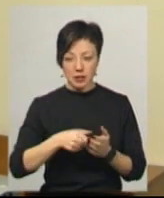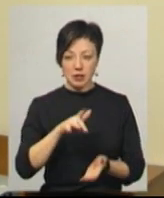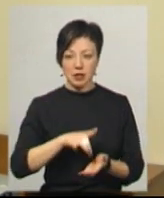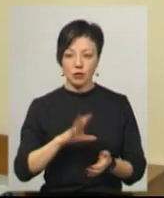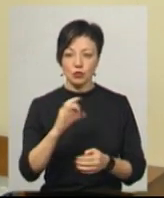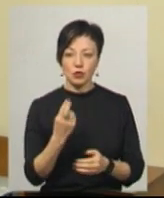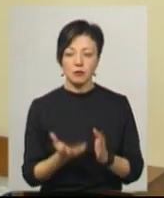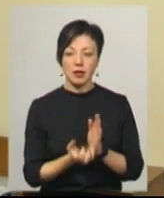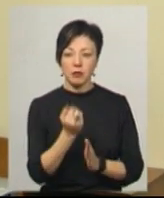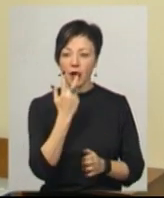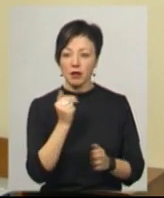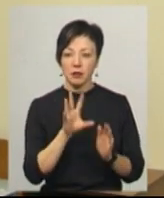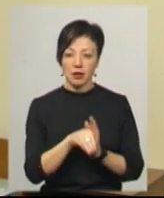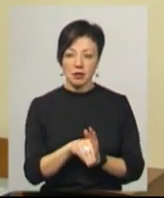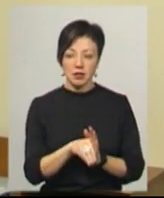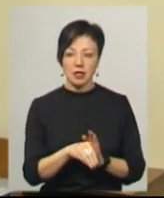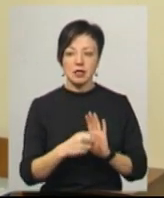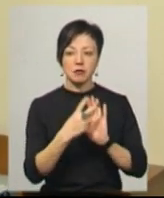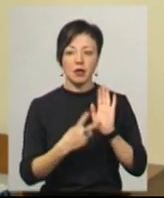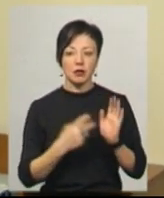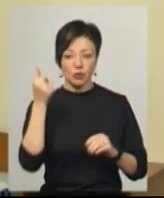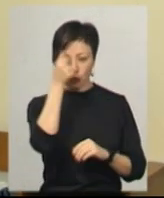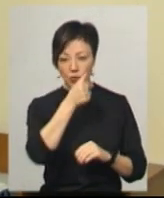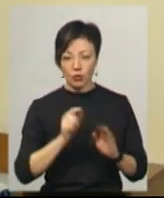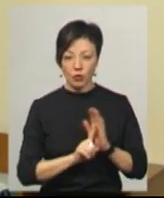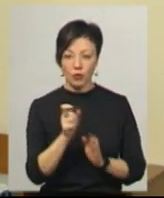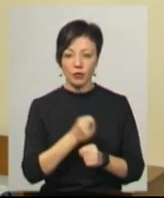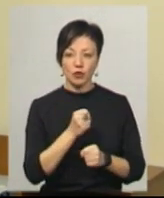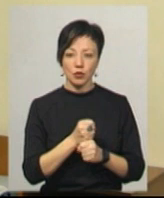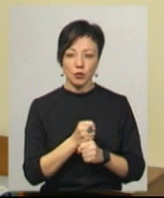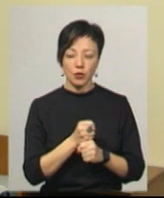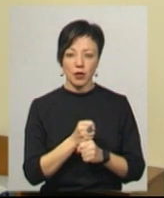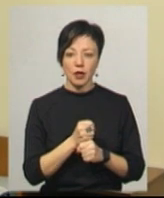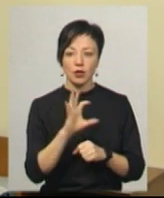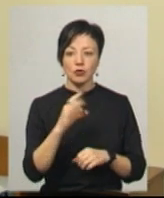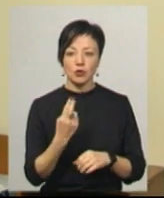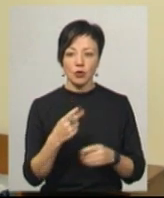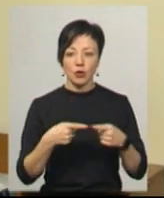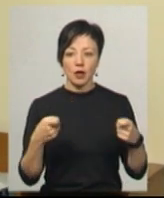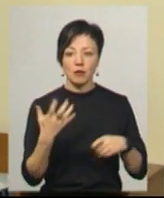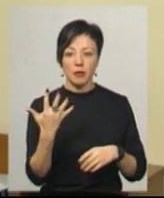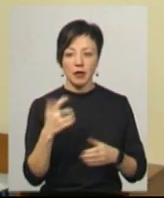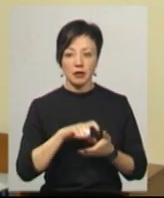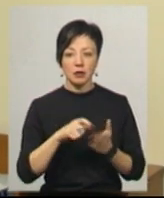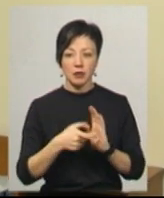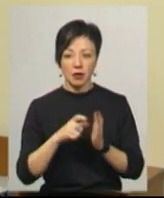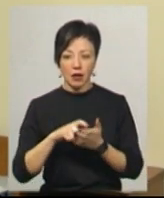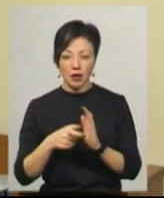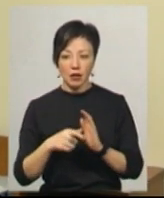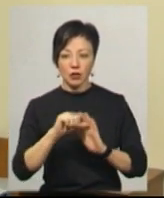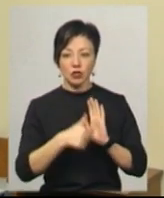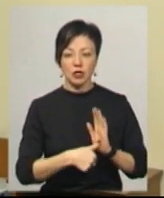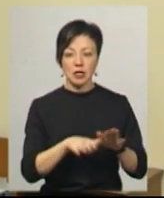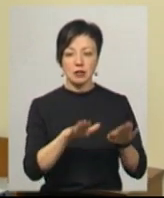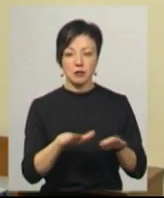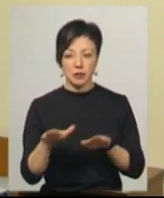підтримки та адаптації. З 2017 року функціонує в соціальному готелі 5 кімнат на 16